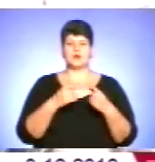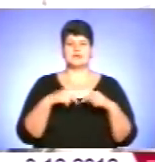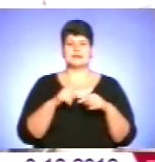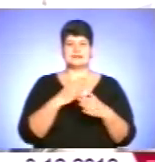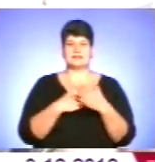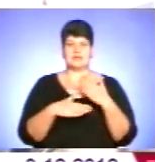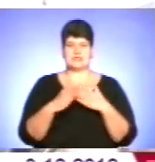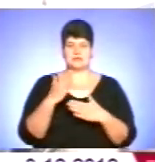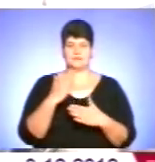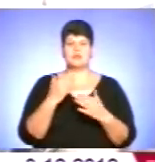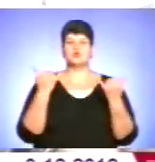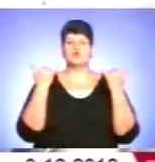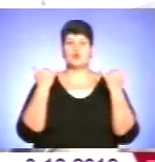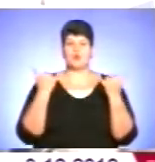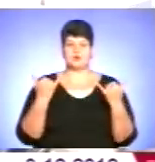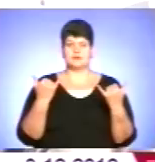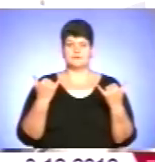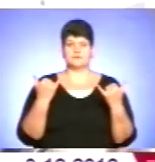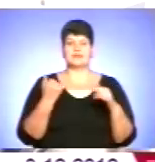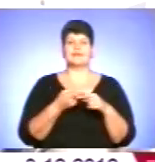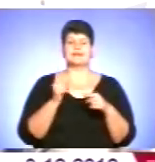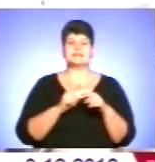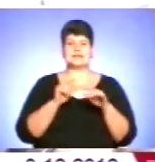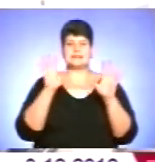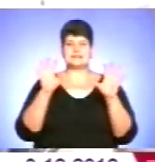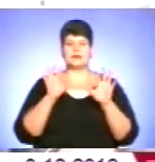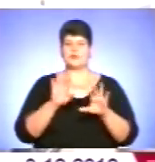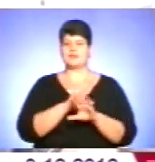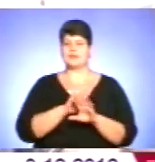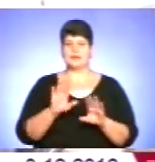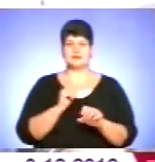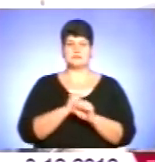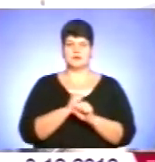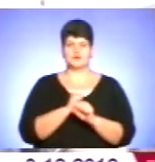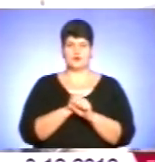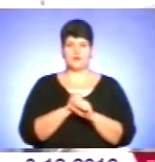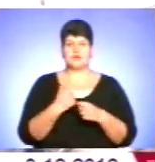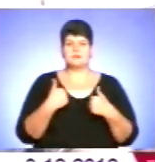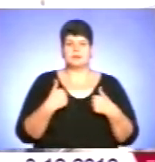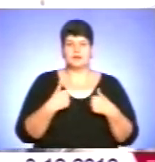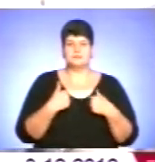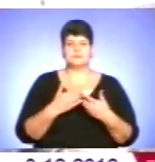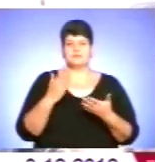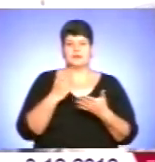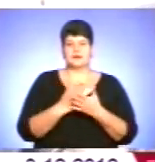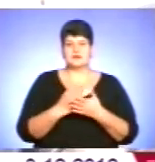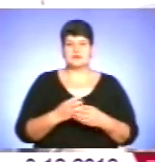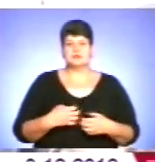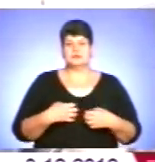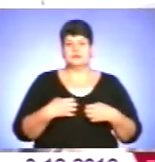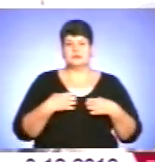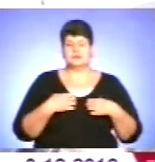інвалідів. Сьогодні цей закон не спрацьовує, і ми опинилися в страшній